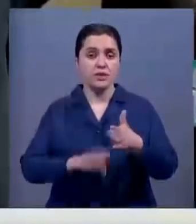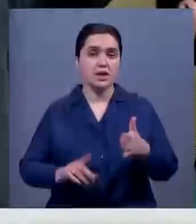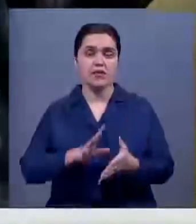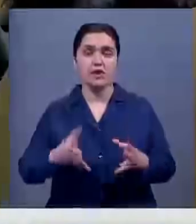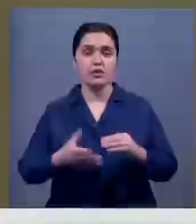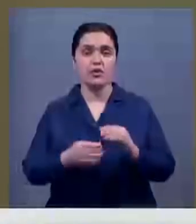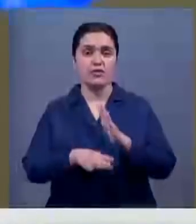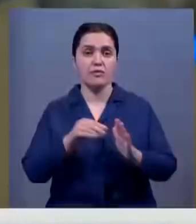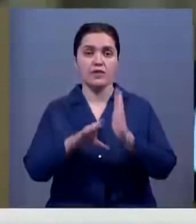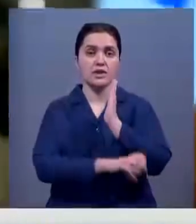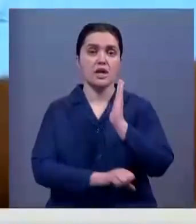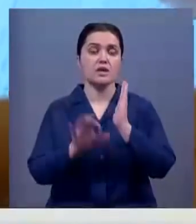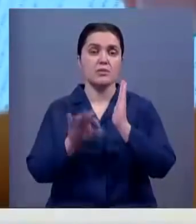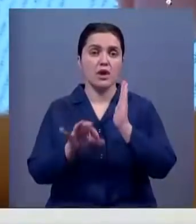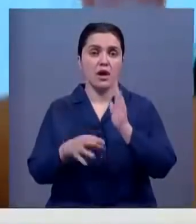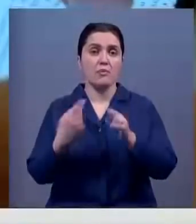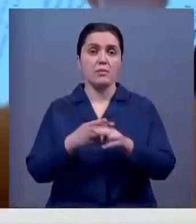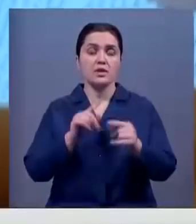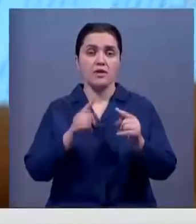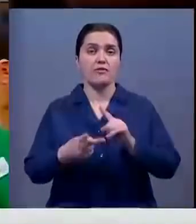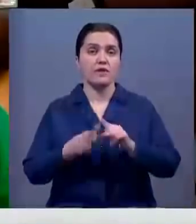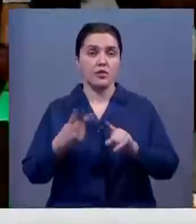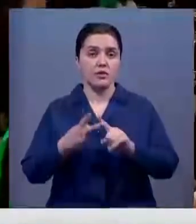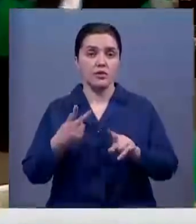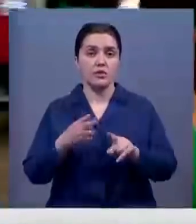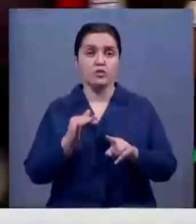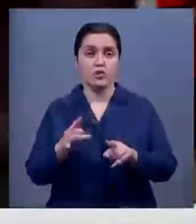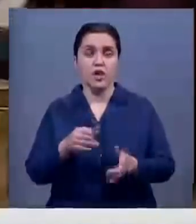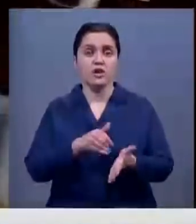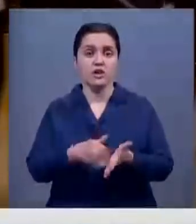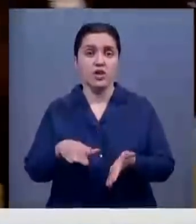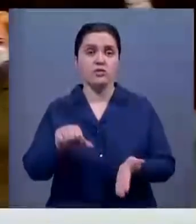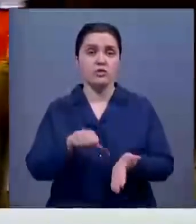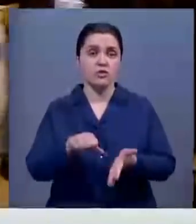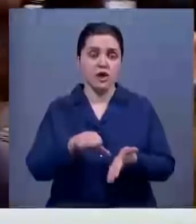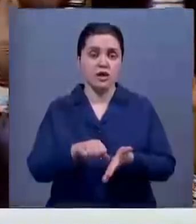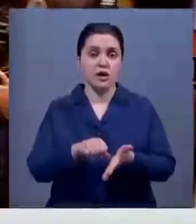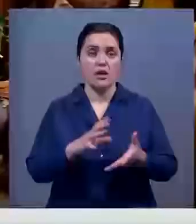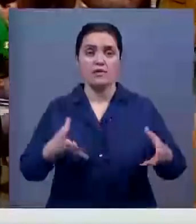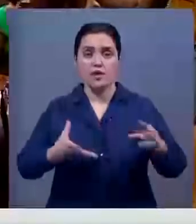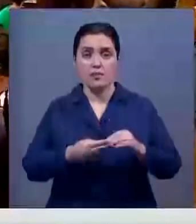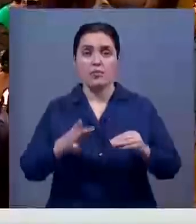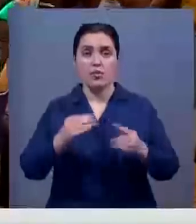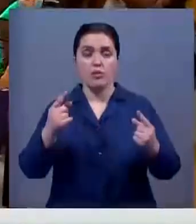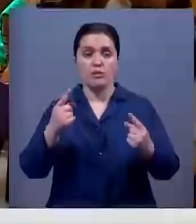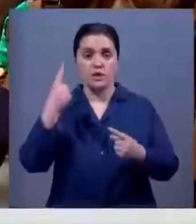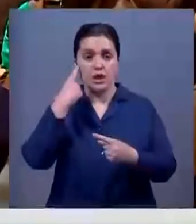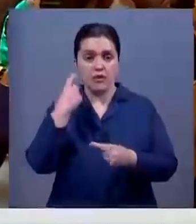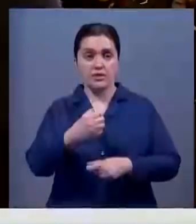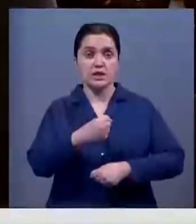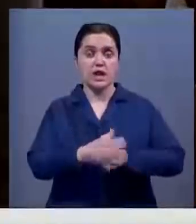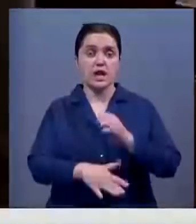не признавшая итоги выборов в конце октября, бойкотировала второй тур, отказавшись от участия. В целом, по заявлению